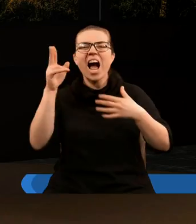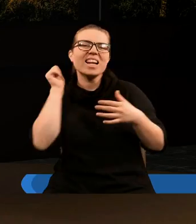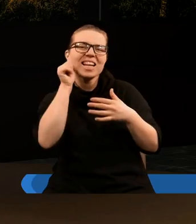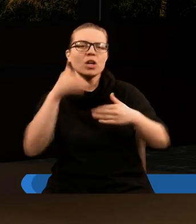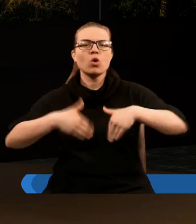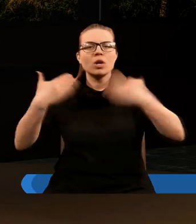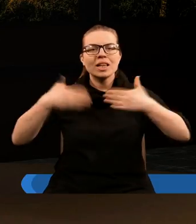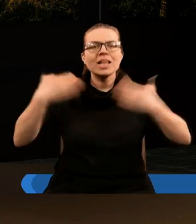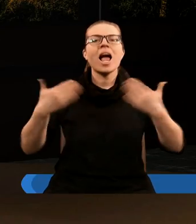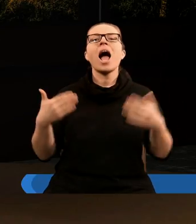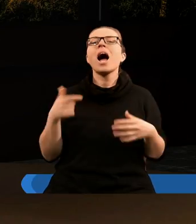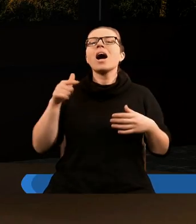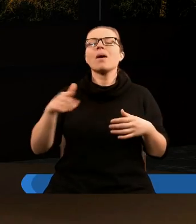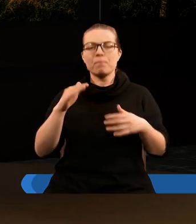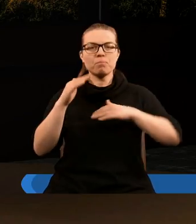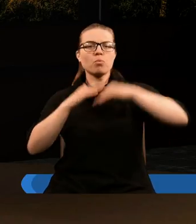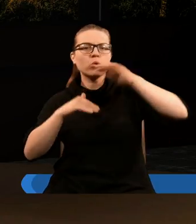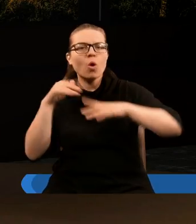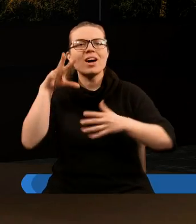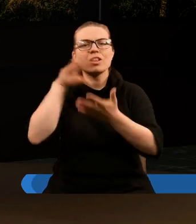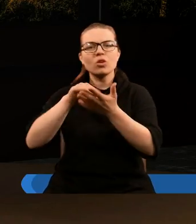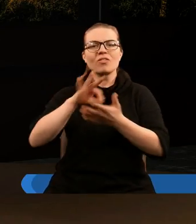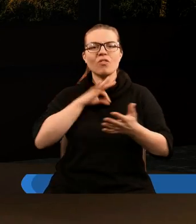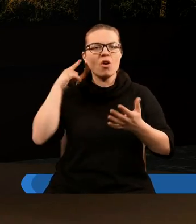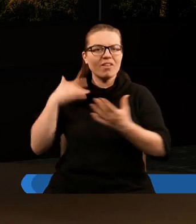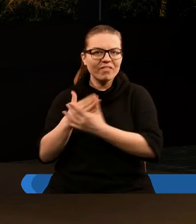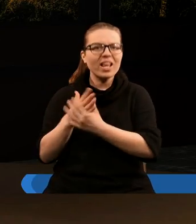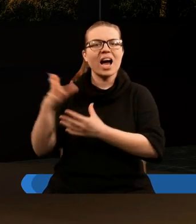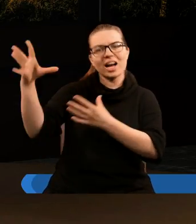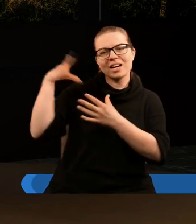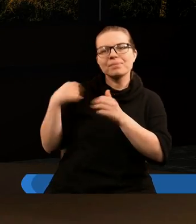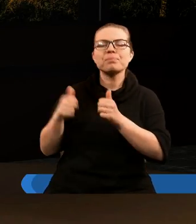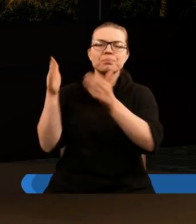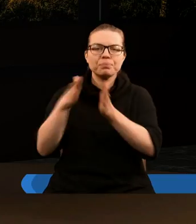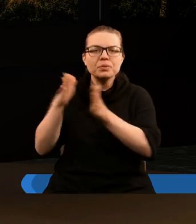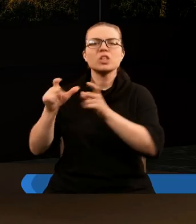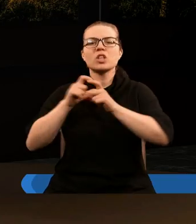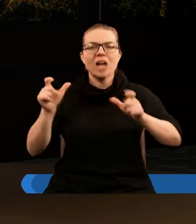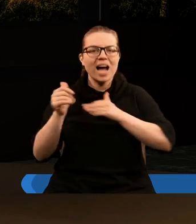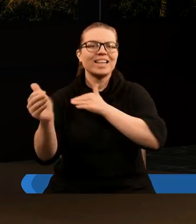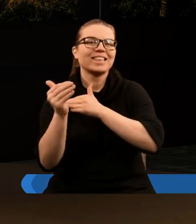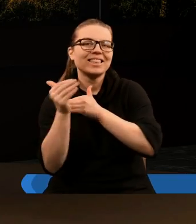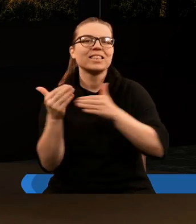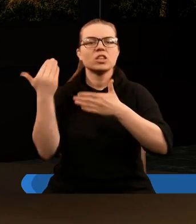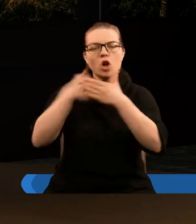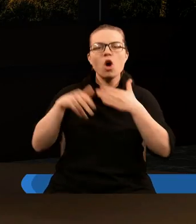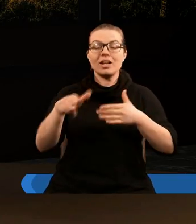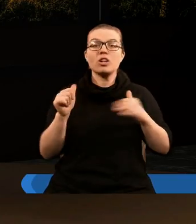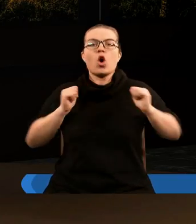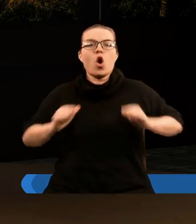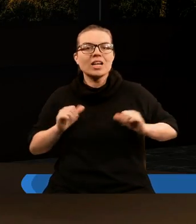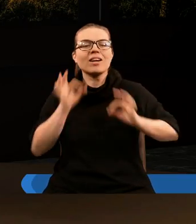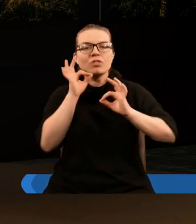i tym doświadczeniem budować swoją wiarę, przygotowując się na czasy ostateczne. Ten trzeci